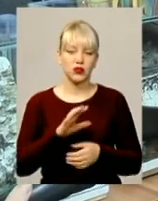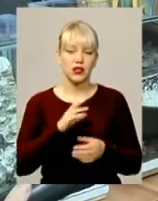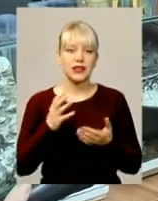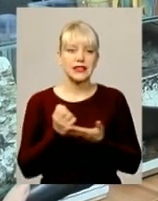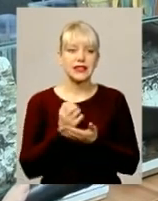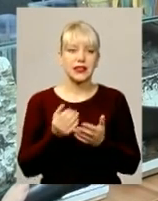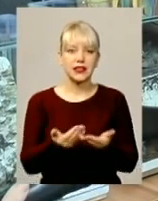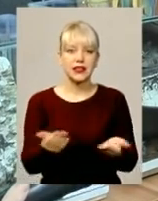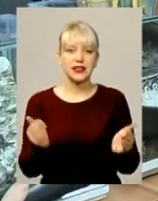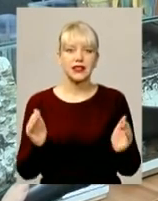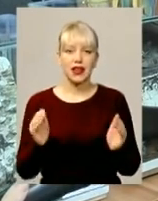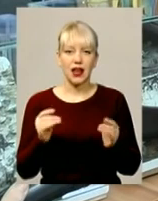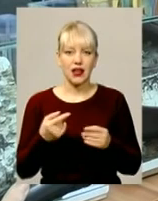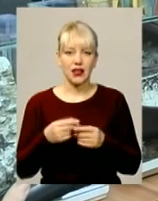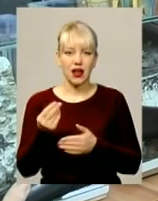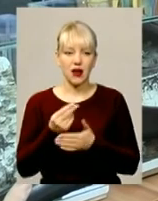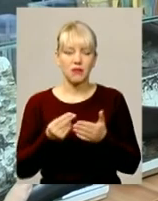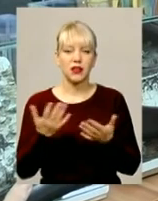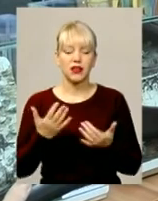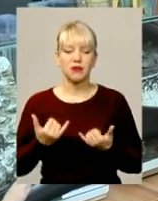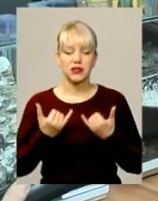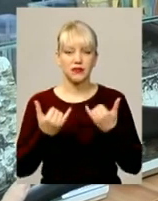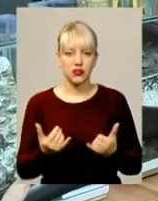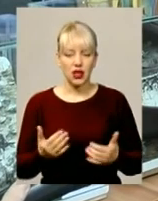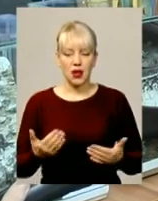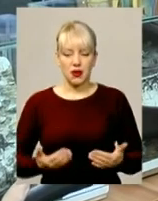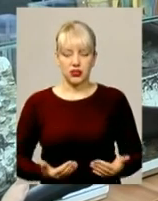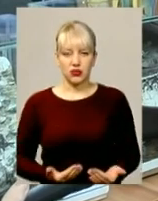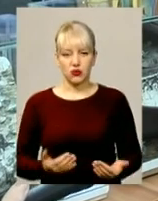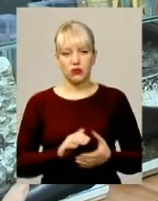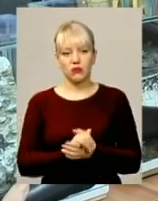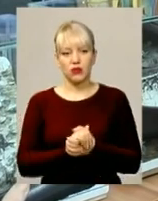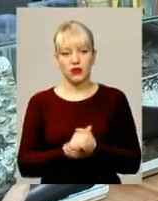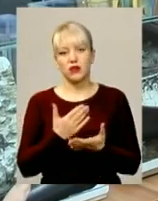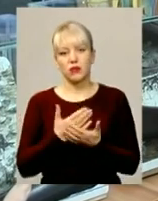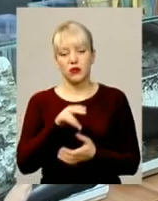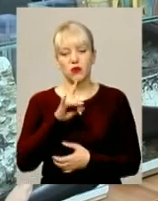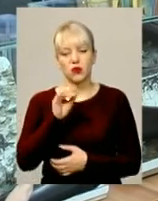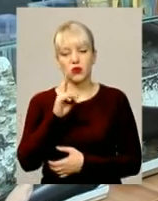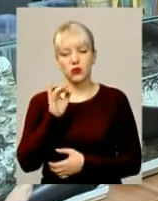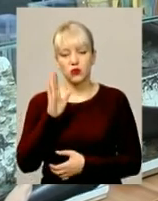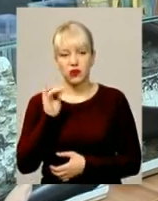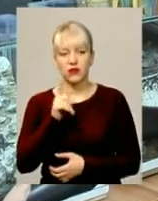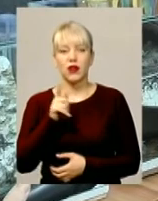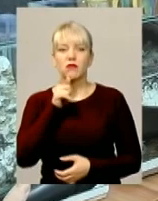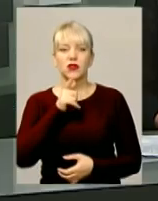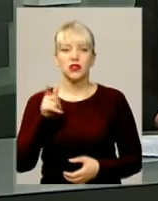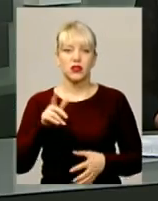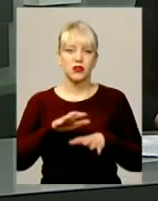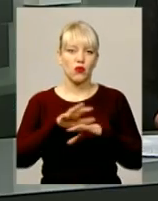які присвячені і мирному життю, ну, припустимо, навіть нашого Проскурова в часи окупації.